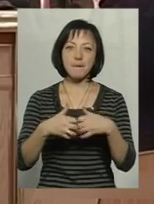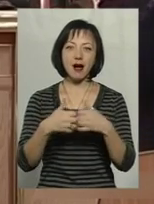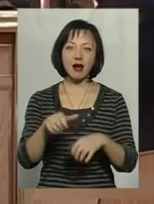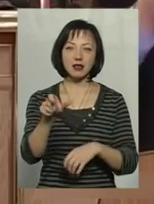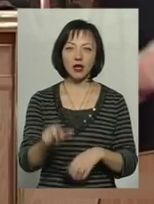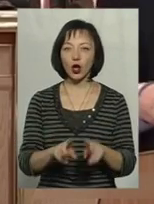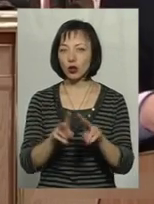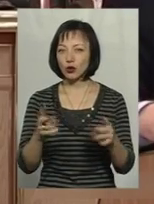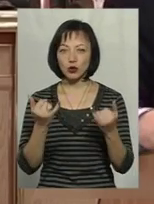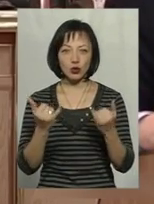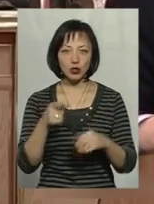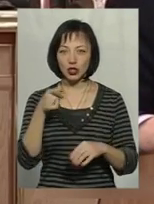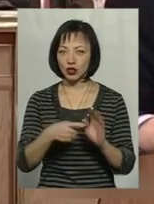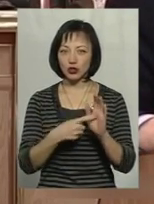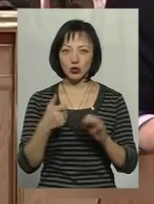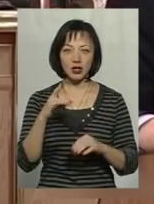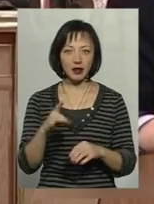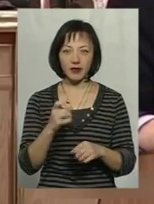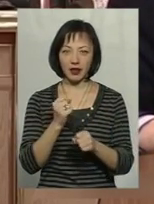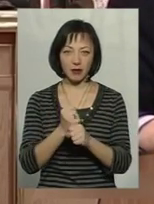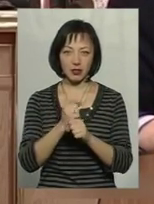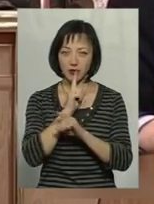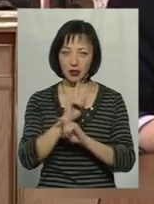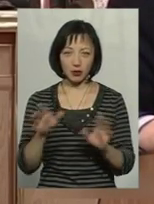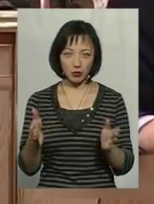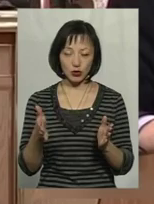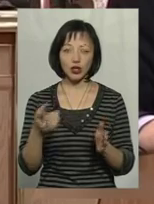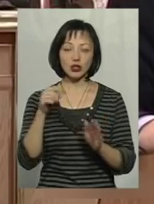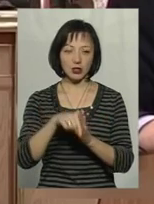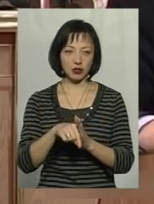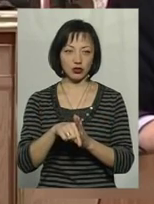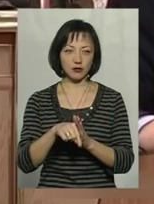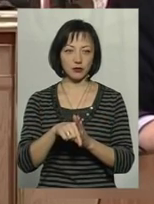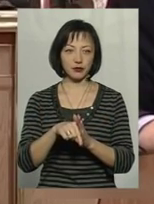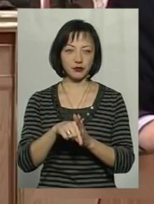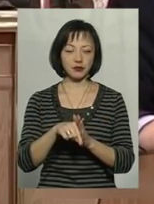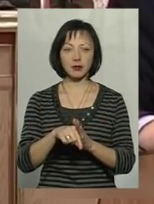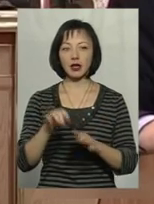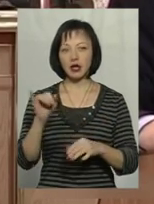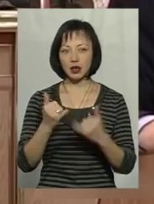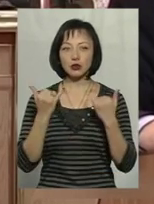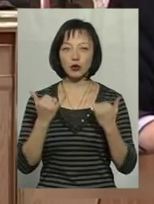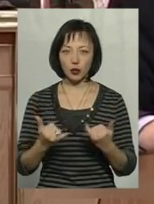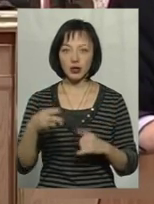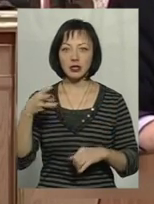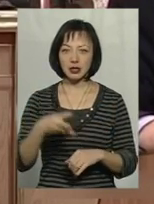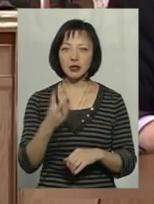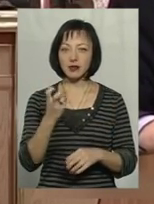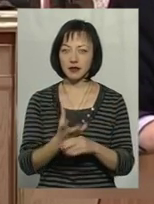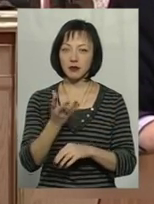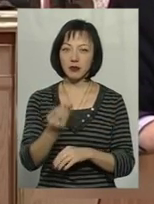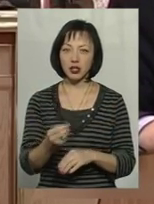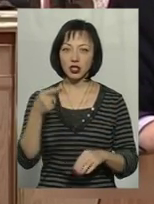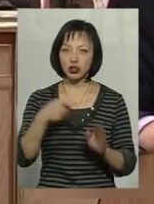ніхто сьогодні за 1600 гривень не буде працювати. Тобто, і сьогодні 3200 виплачується.